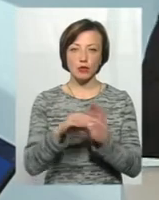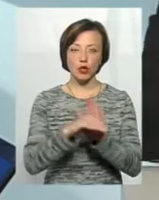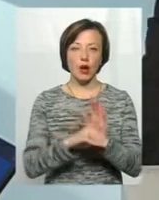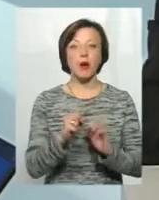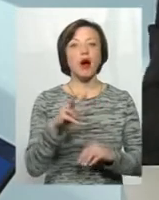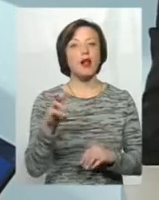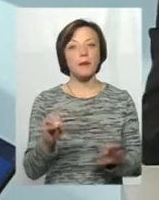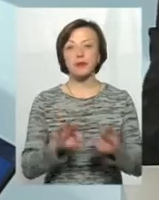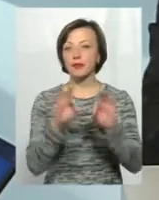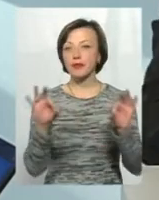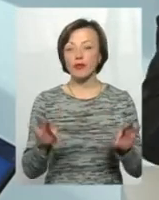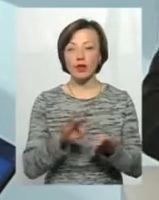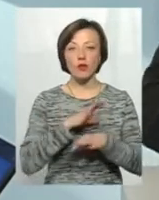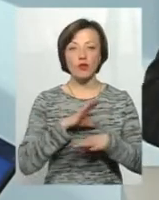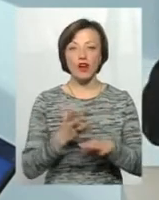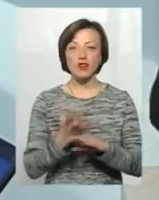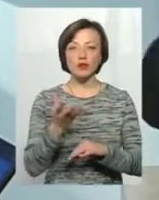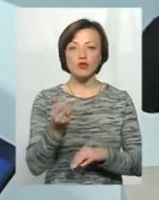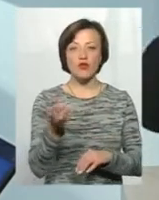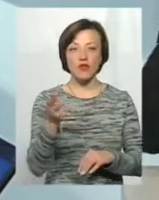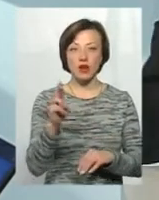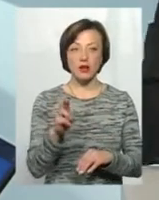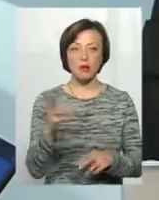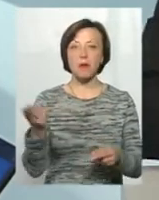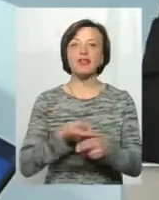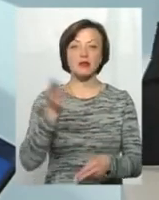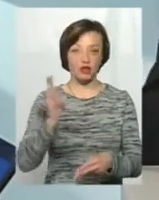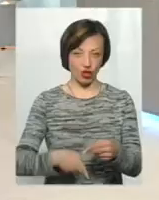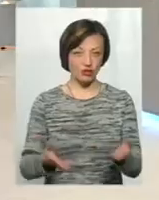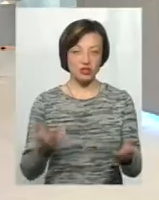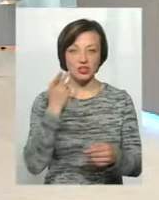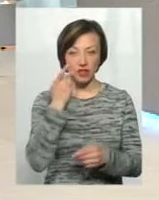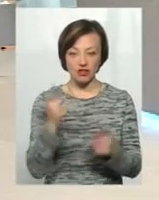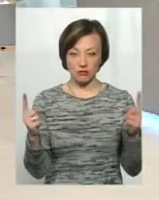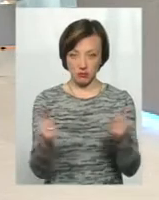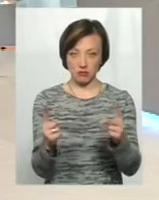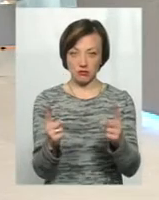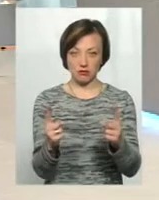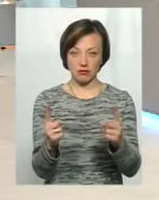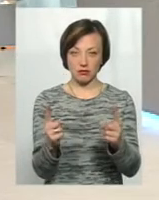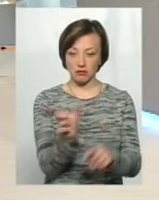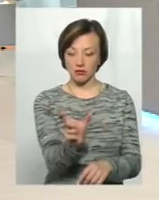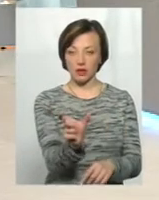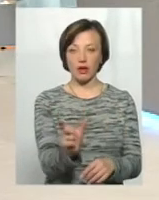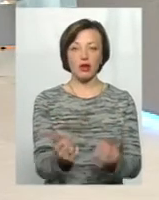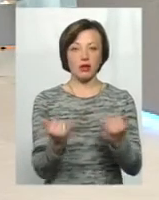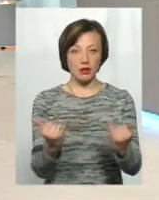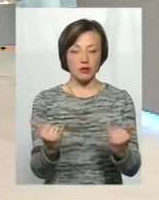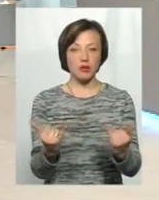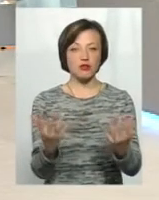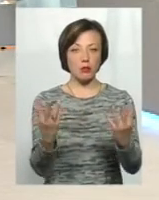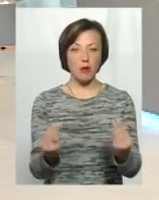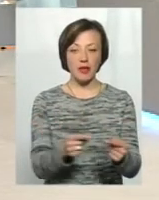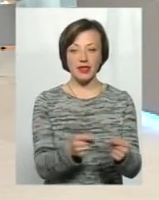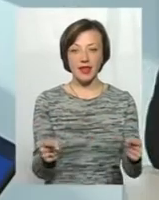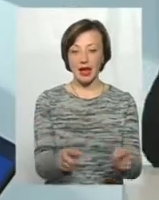Але, звичайно, ніколи не буває фінансування, яке знаком безмежності позначається. Завжди є якась цифра. На теперішній момент ті